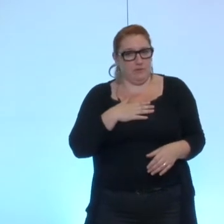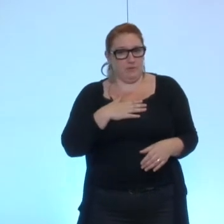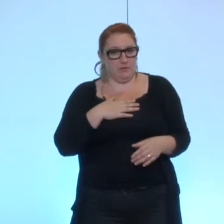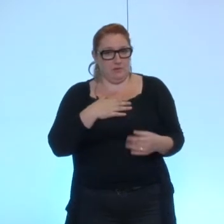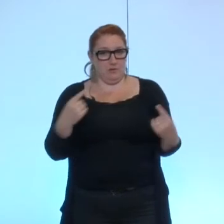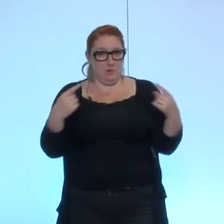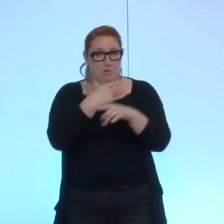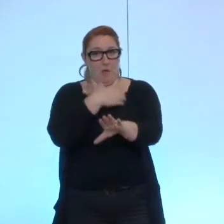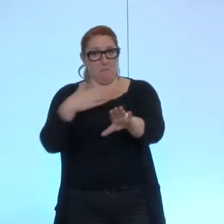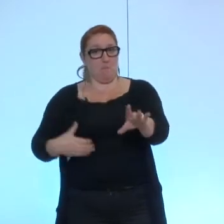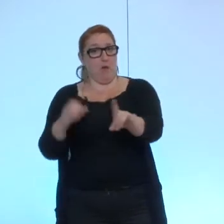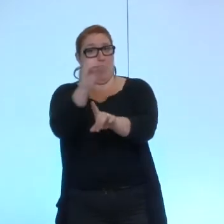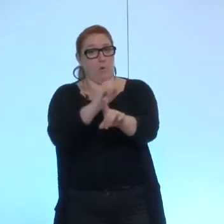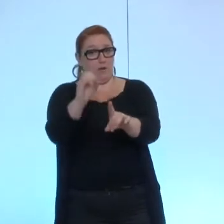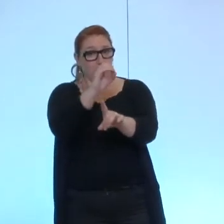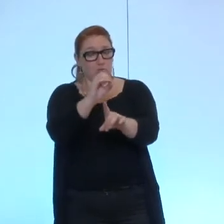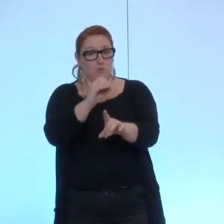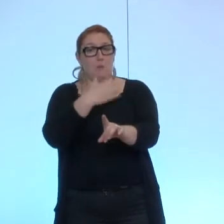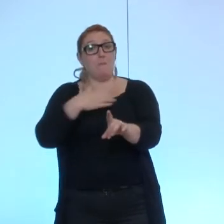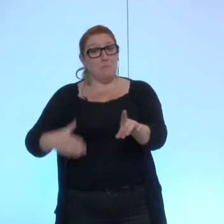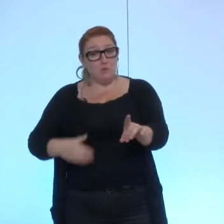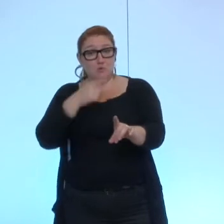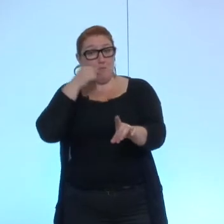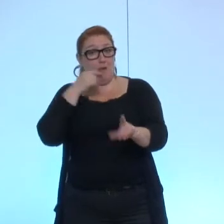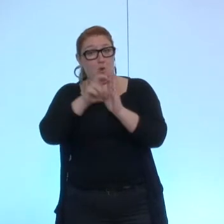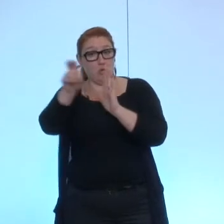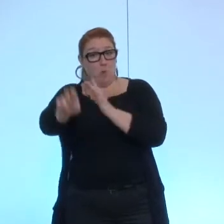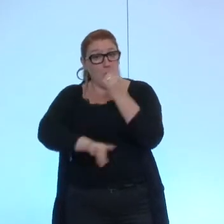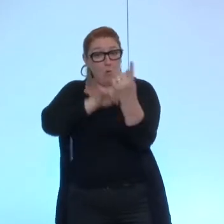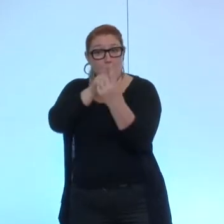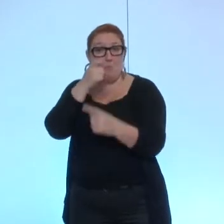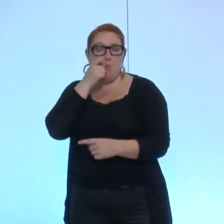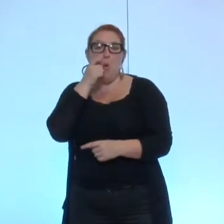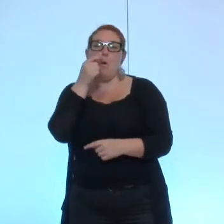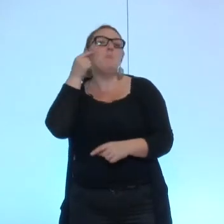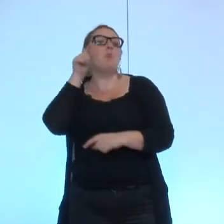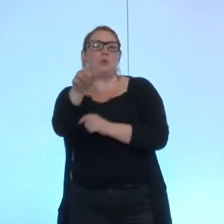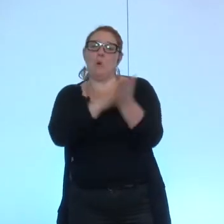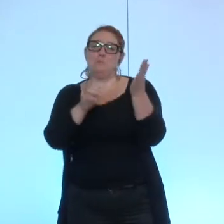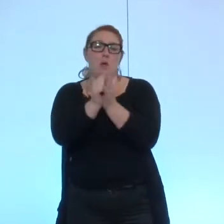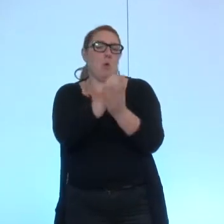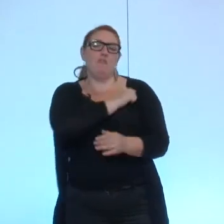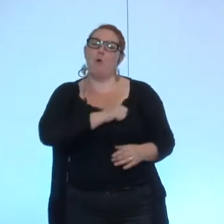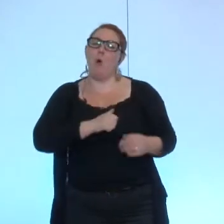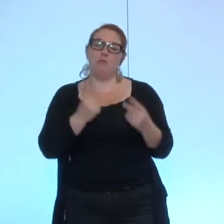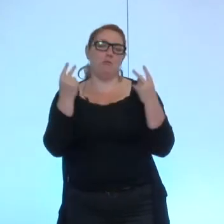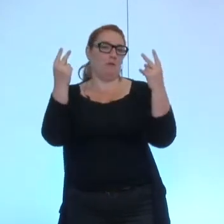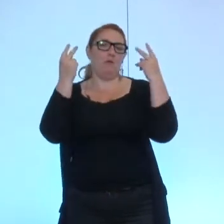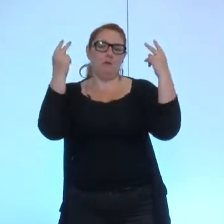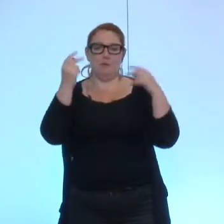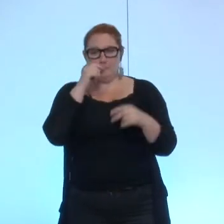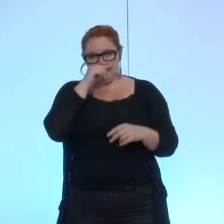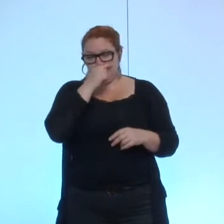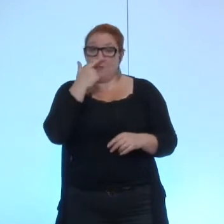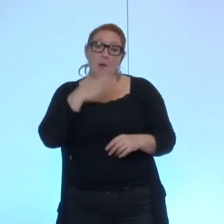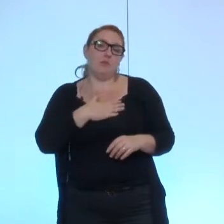maire de Ouagadougou de voir le maire de Grenoble et pour réentamer un processus à mon avis ça aurait été bien que vous y